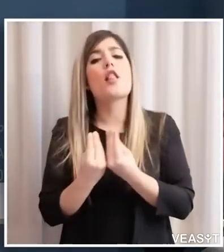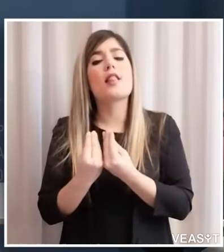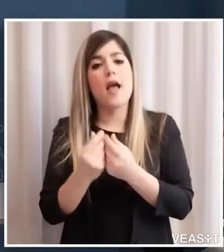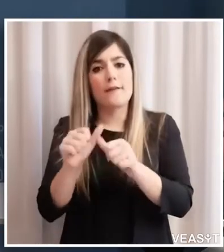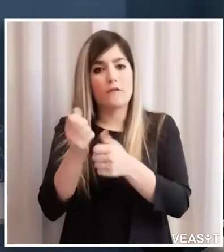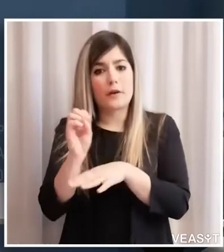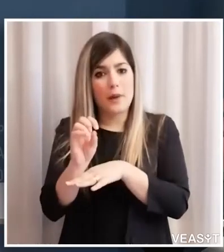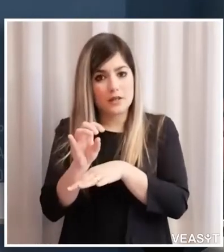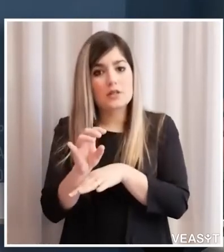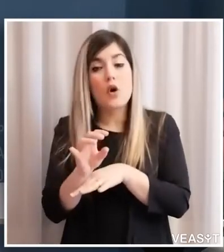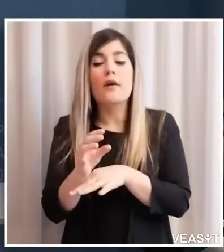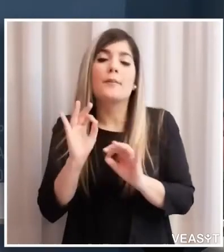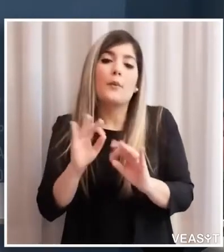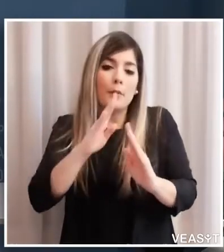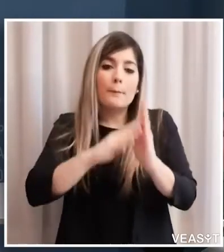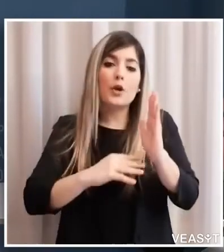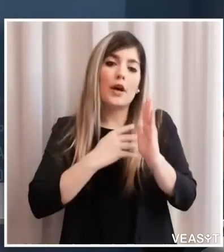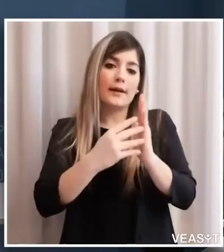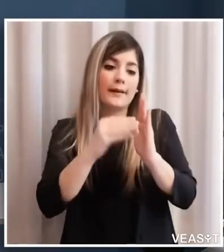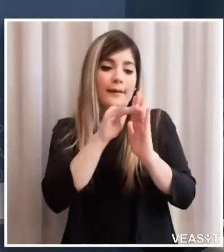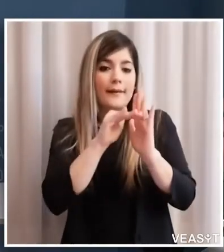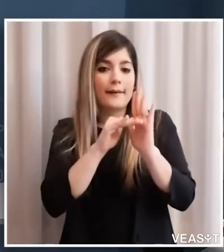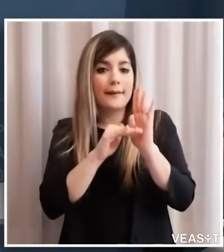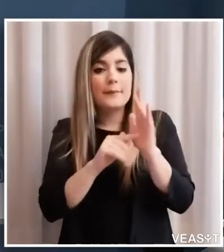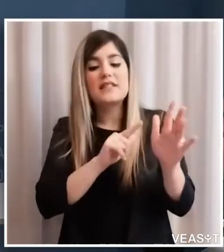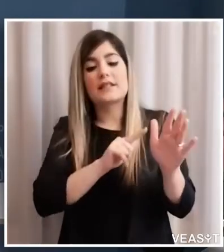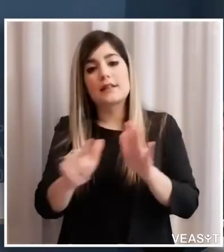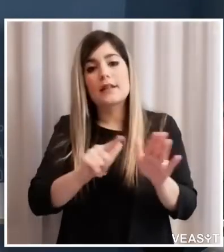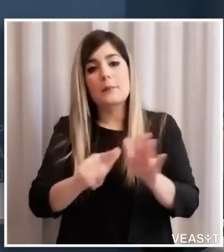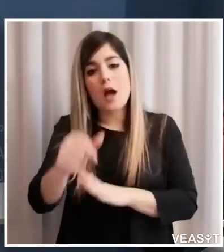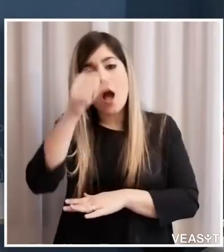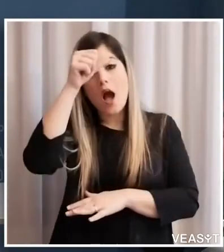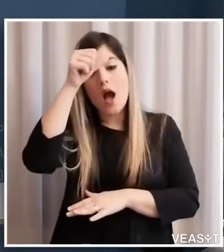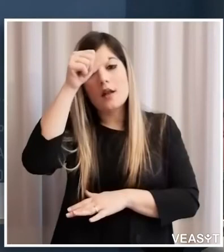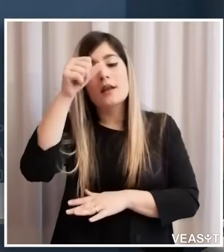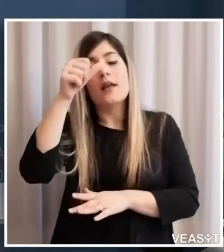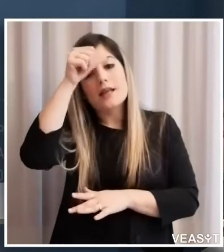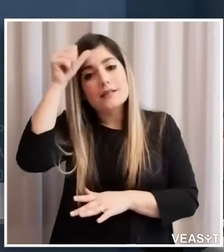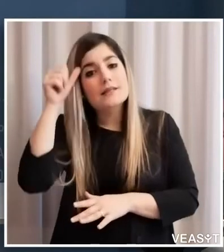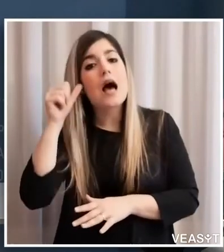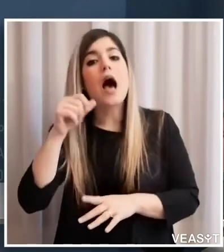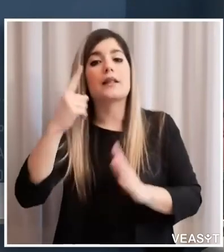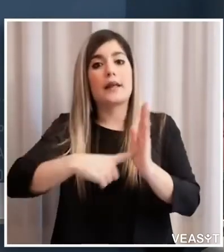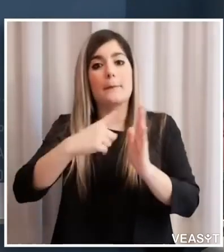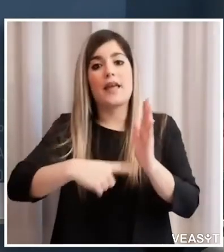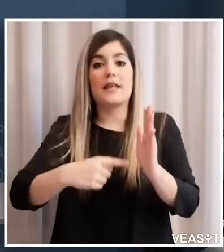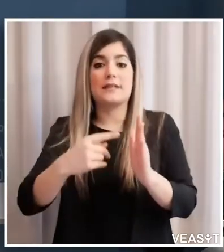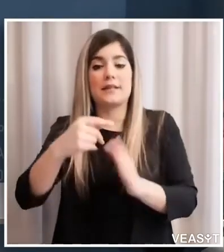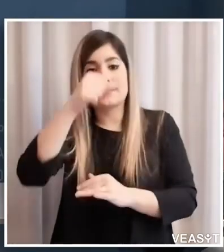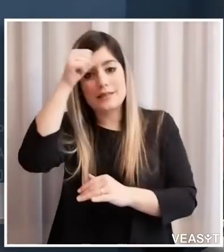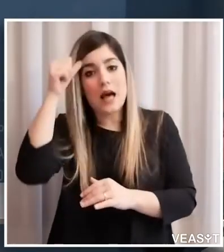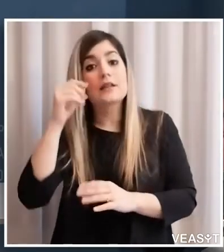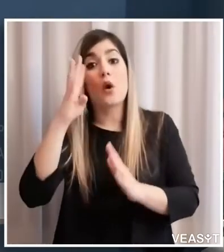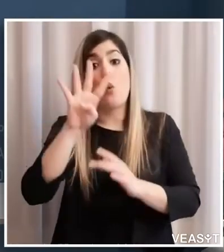programmare per le settimane i mesi a partire dal 4 maggio e anche per l